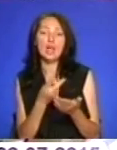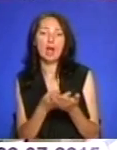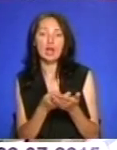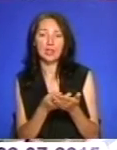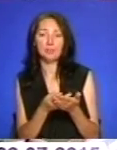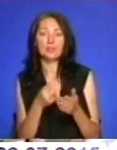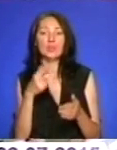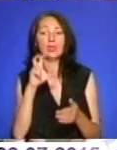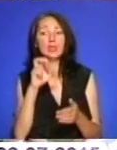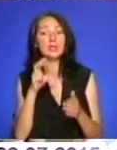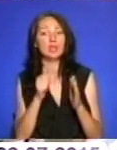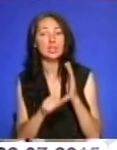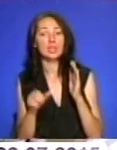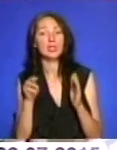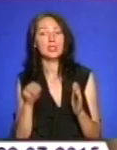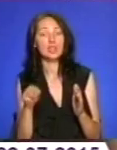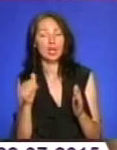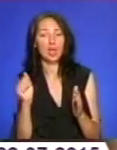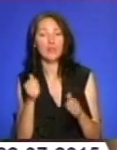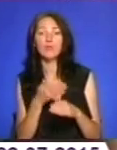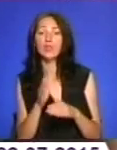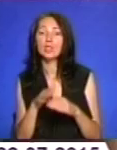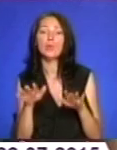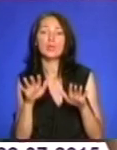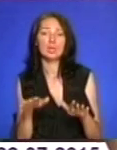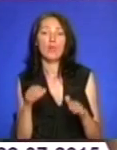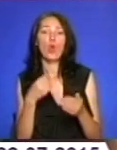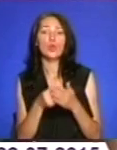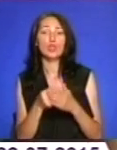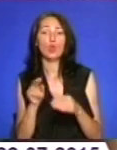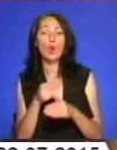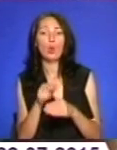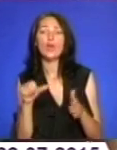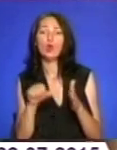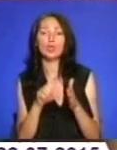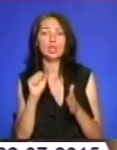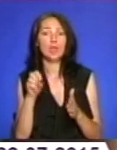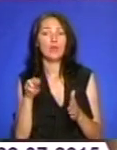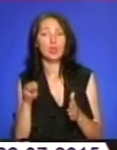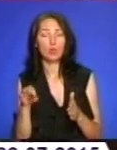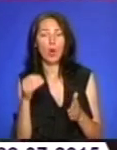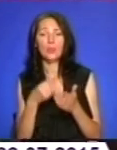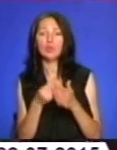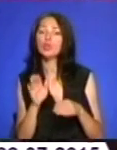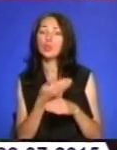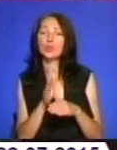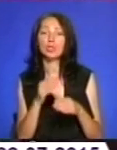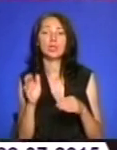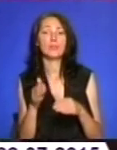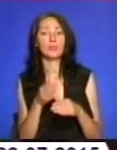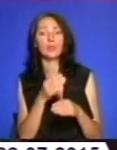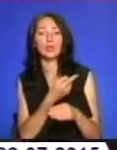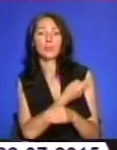360 тисяч гривень виділили з місцевого бюджету на лікування учасників АТО. Кошти розподілені між